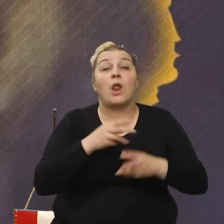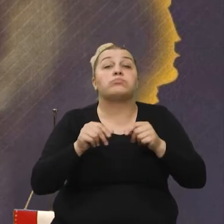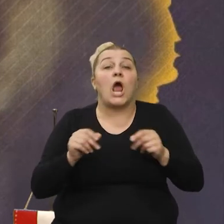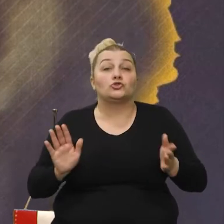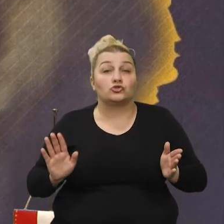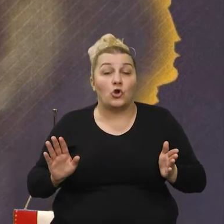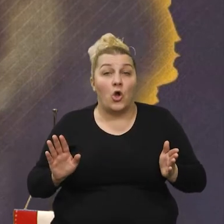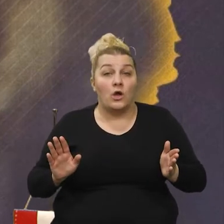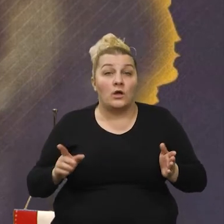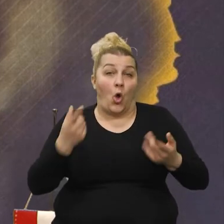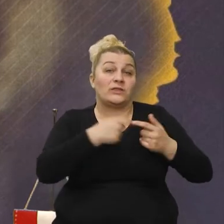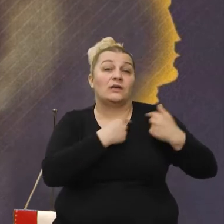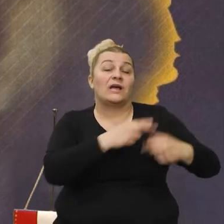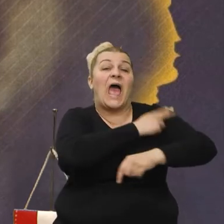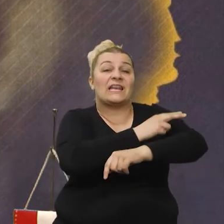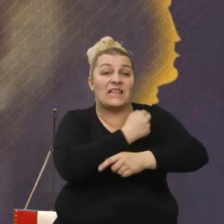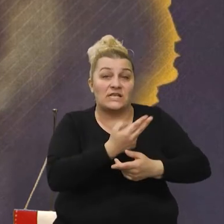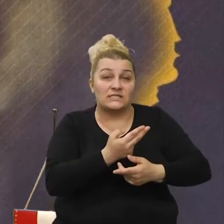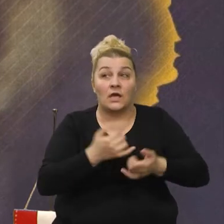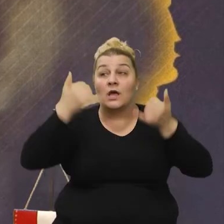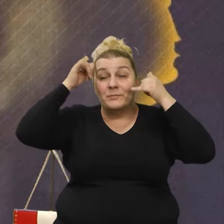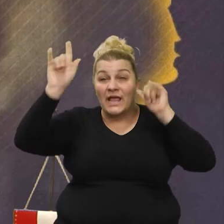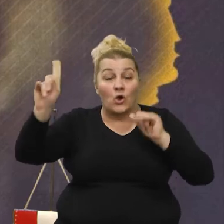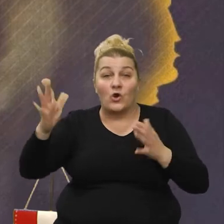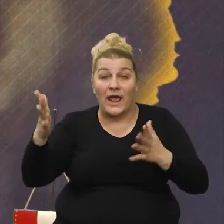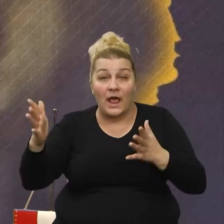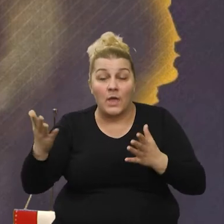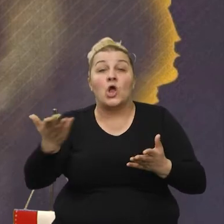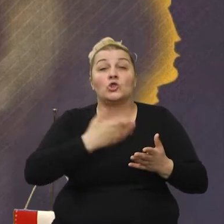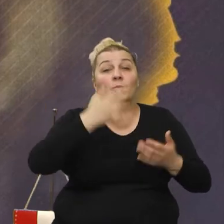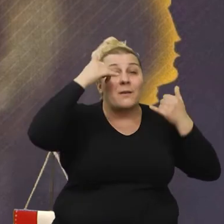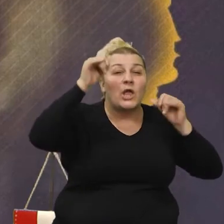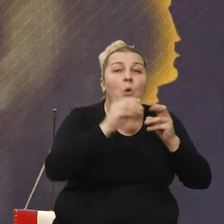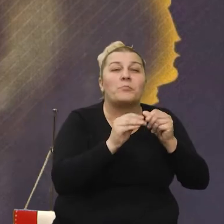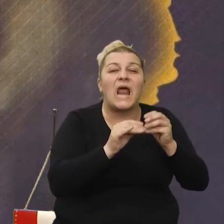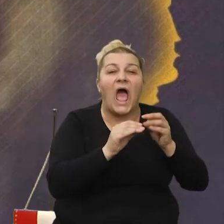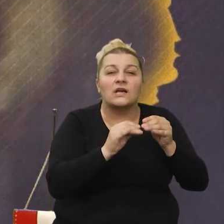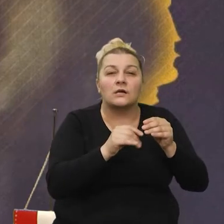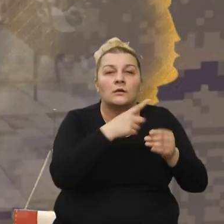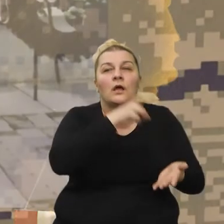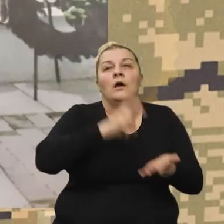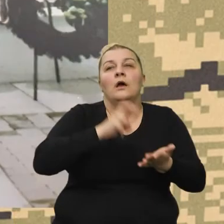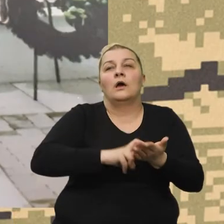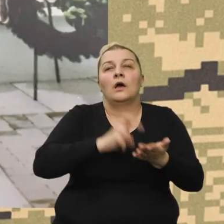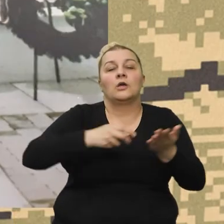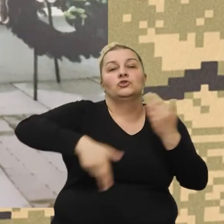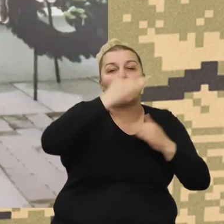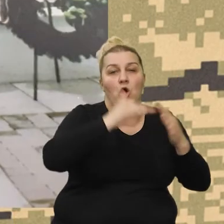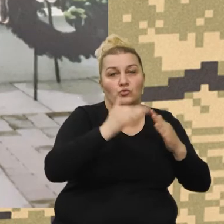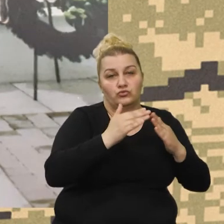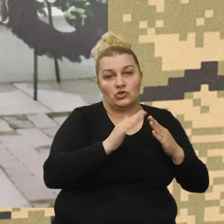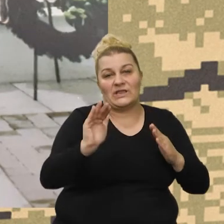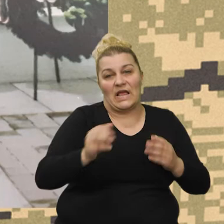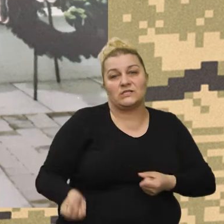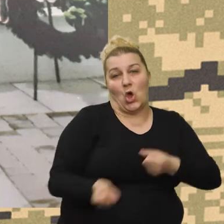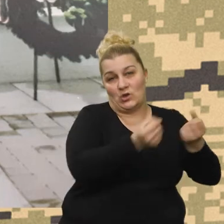iz karitasa. Mlika nije bilo, dobila je mlijeka u prahu i ona je sva sretna otišla kući ona